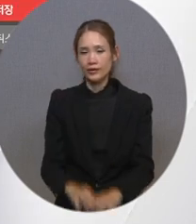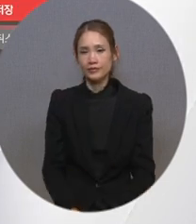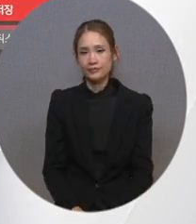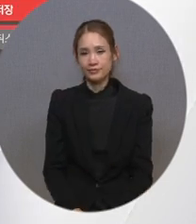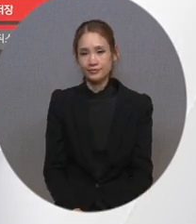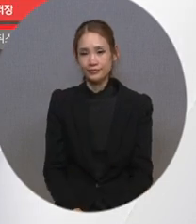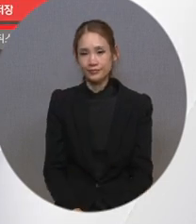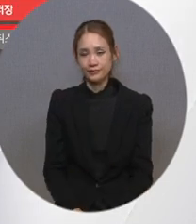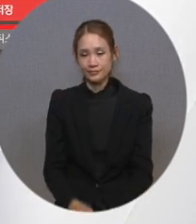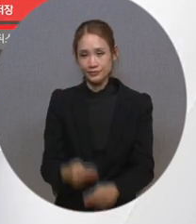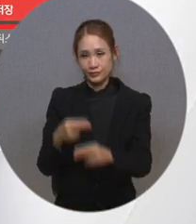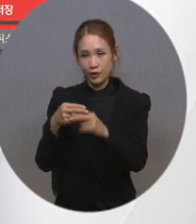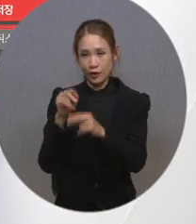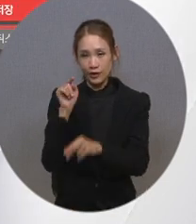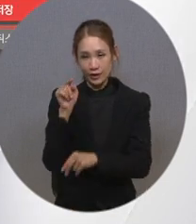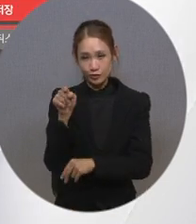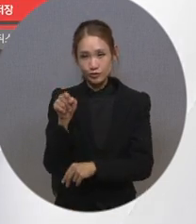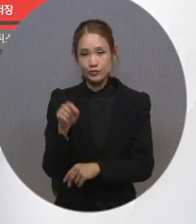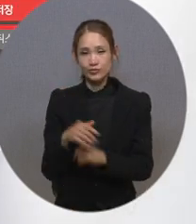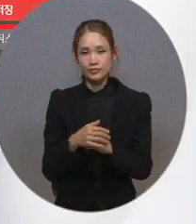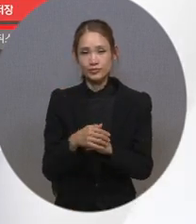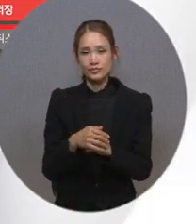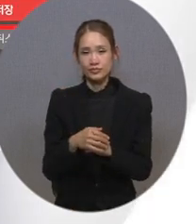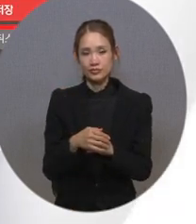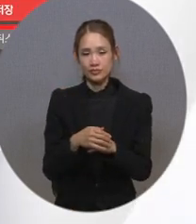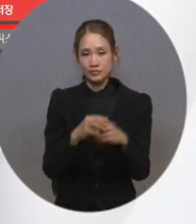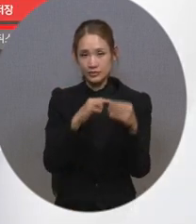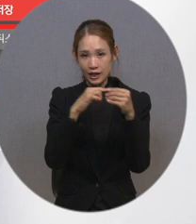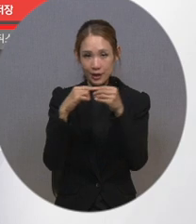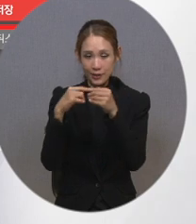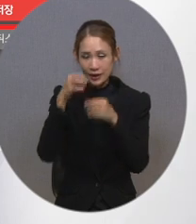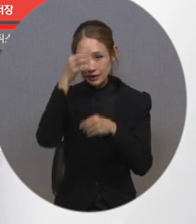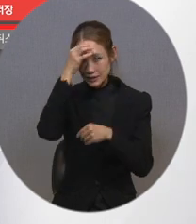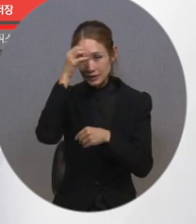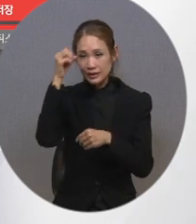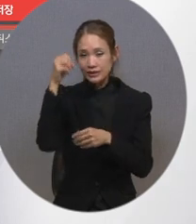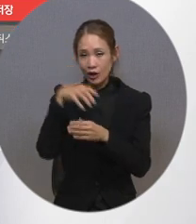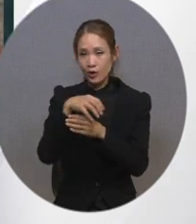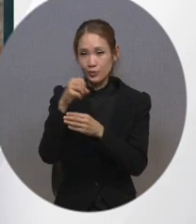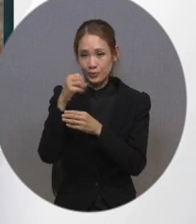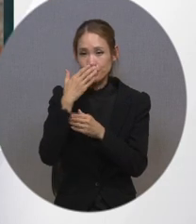저장을 눌러주시면 폐쇄자막 기능을 켜고 끌 수 있습니다.